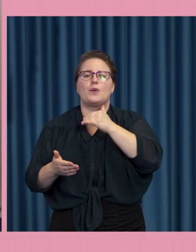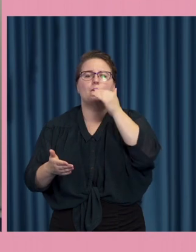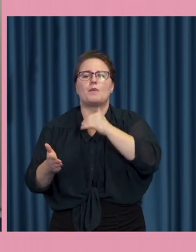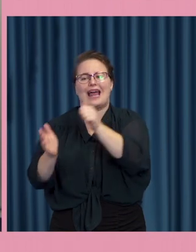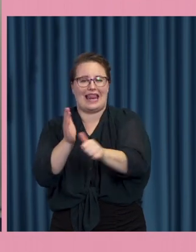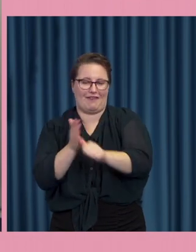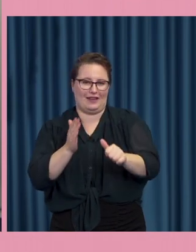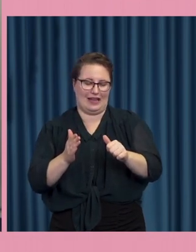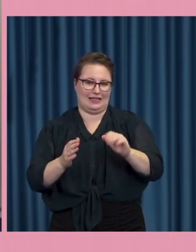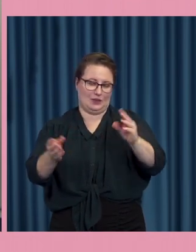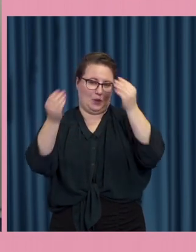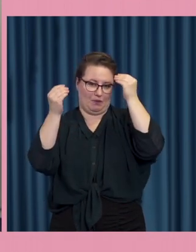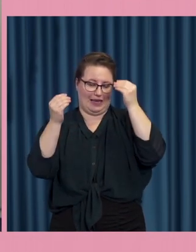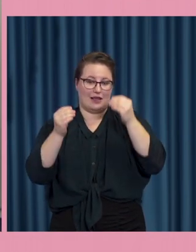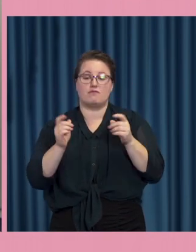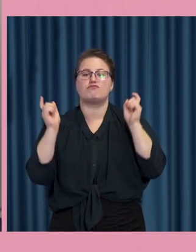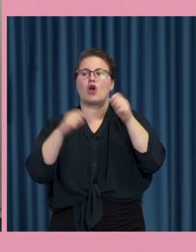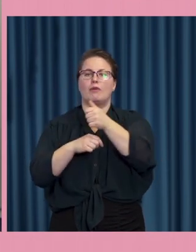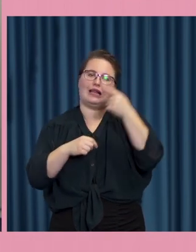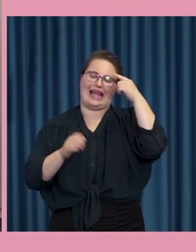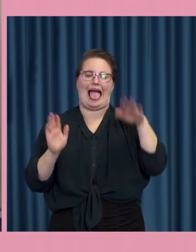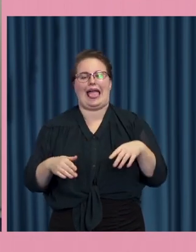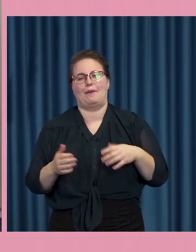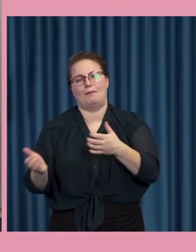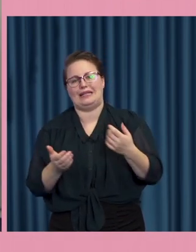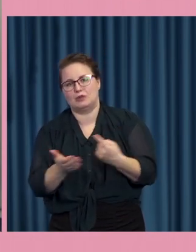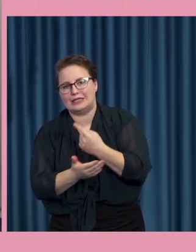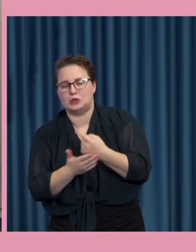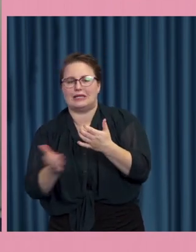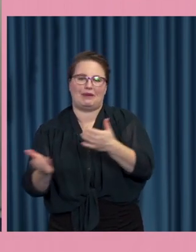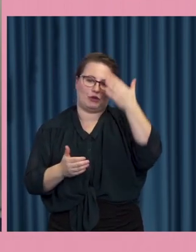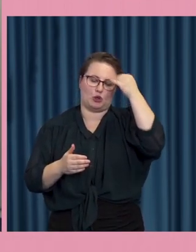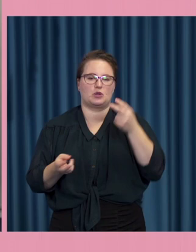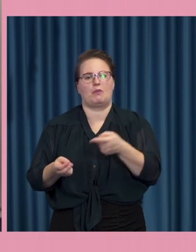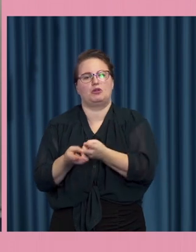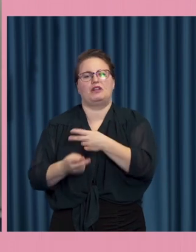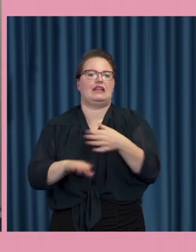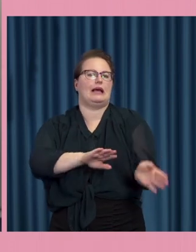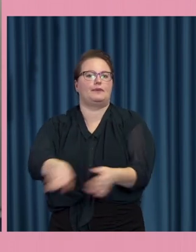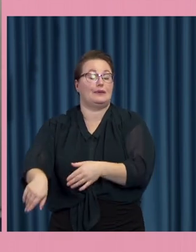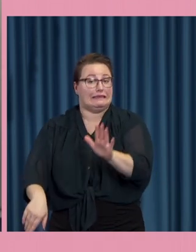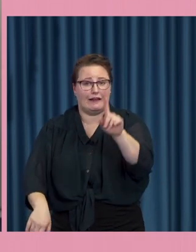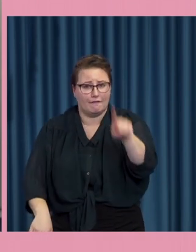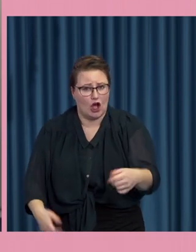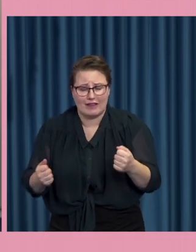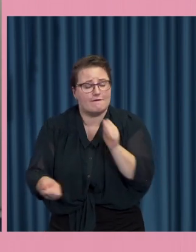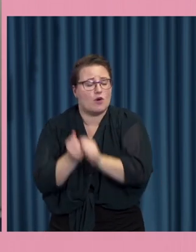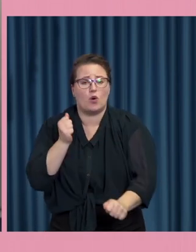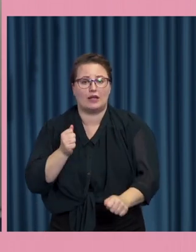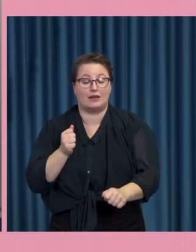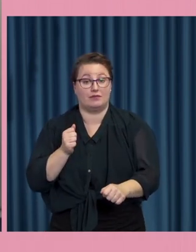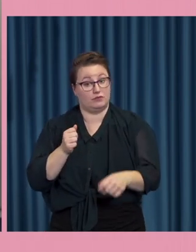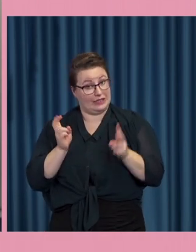undantag i brist på resurser eller kunskap så det där är ju en central fråga nämligen att verkligen lära ut